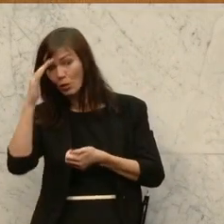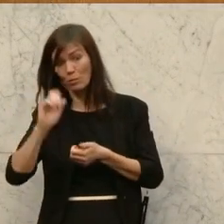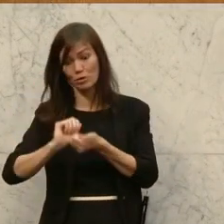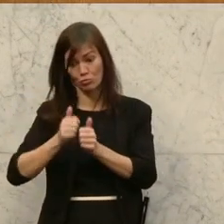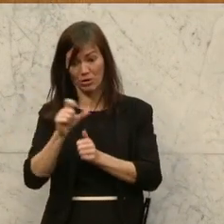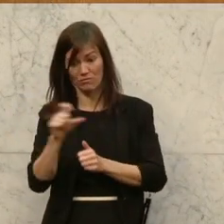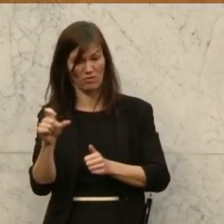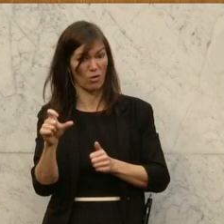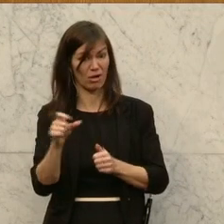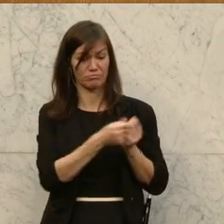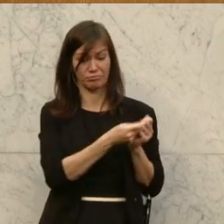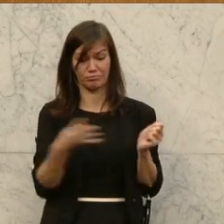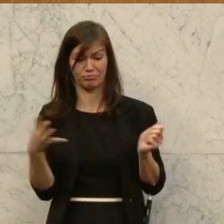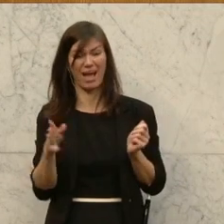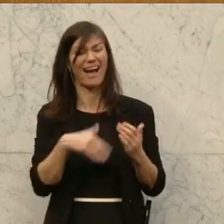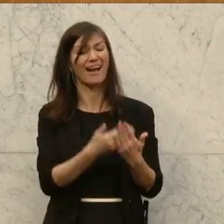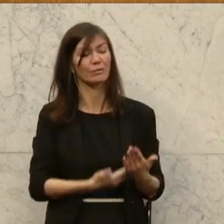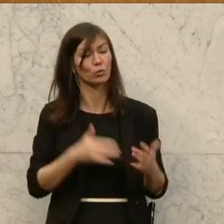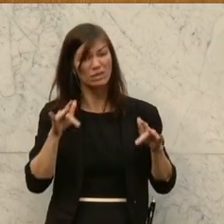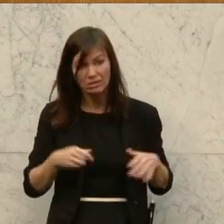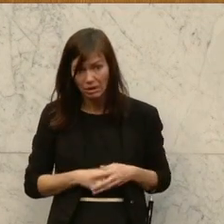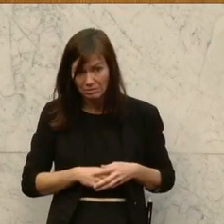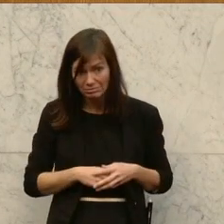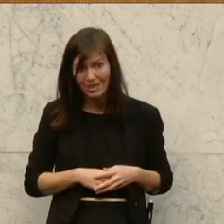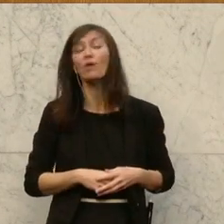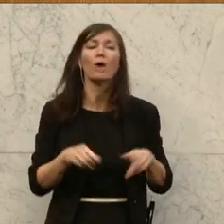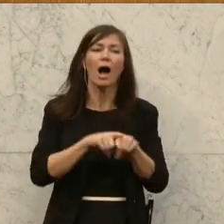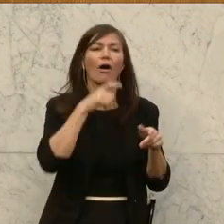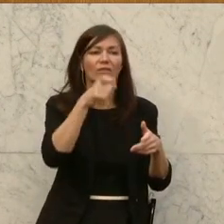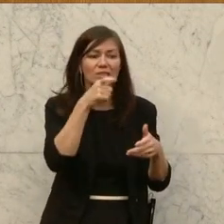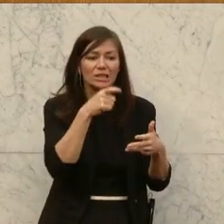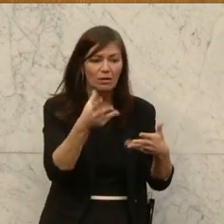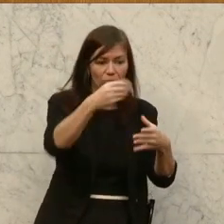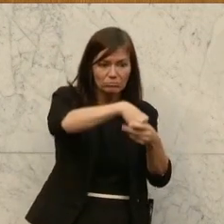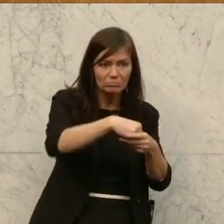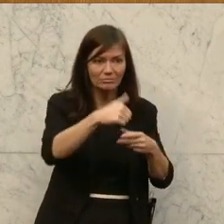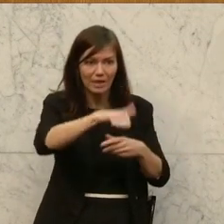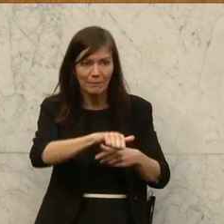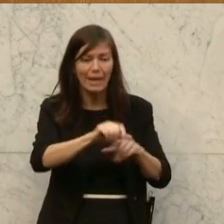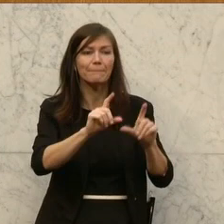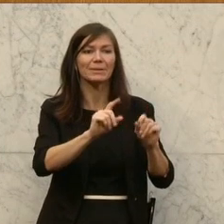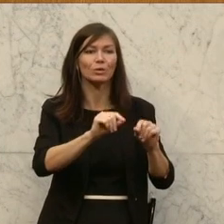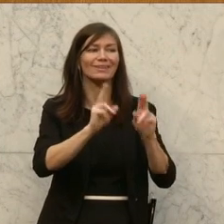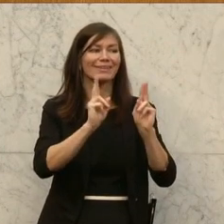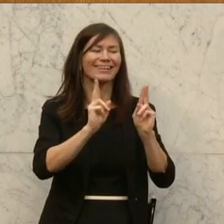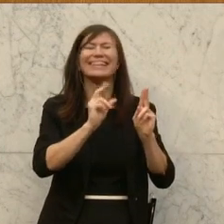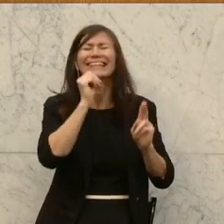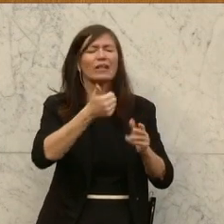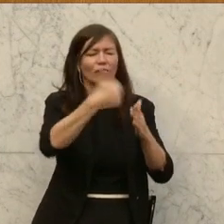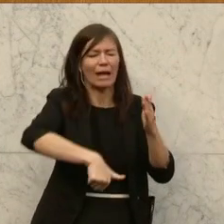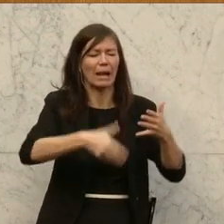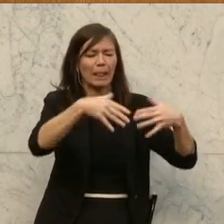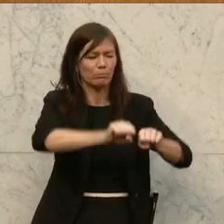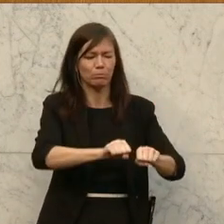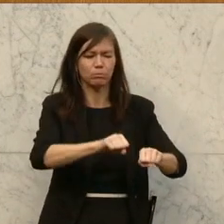Versicherungsangeboten, dass das alles auf einmal dort nicht unmittelbar gebucht werden kann, aber man hat alle